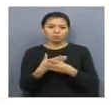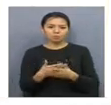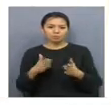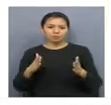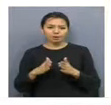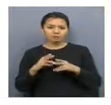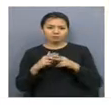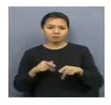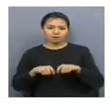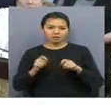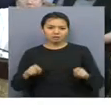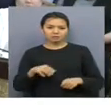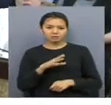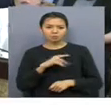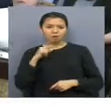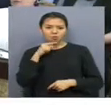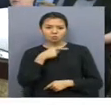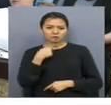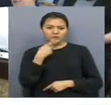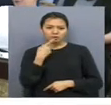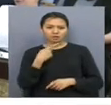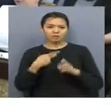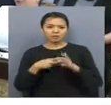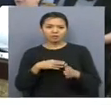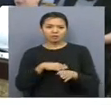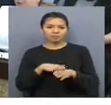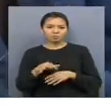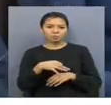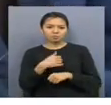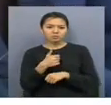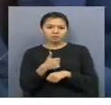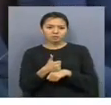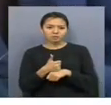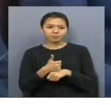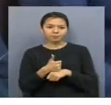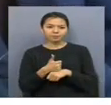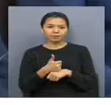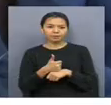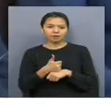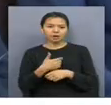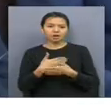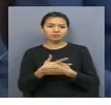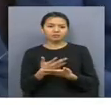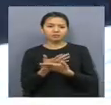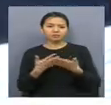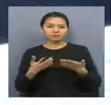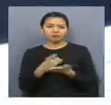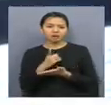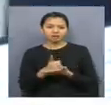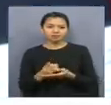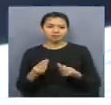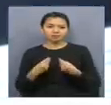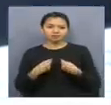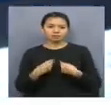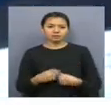станция сашылды. Қорт айтқанда жолдауды жүзегі асыру аясында облысы әкімі Ермек Маршықбаев активке бір ғатар міндеттер қойды.